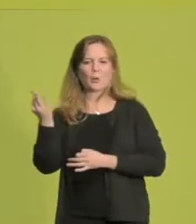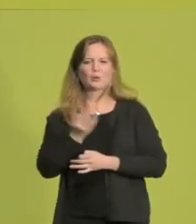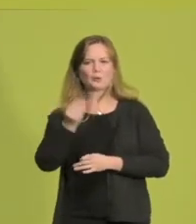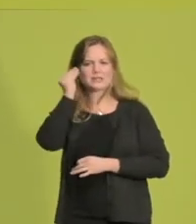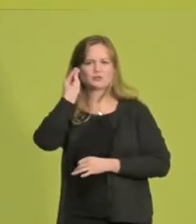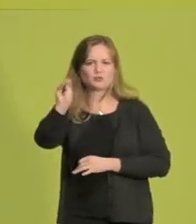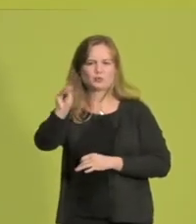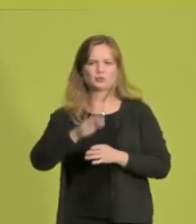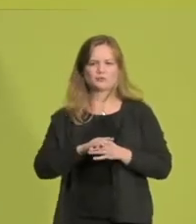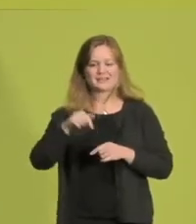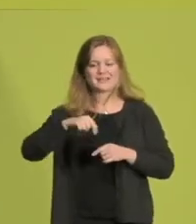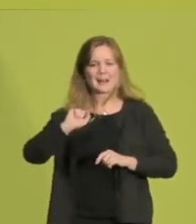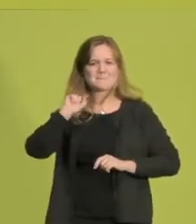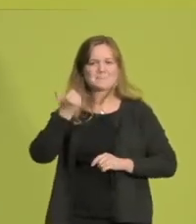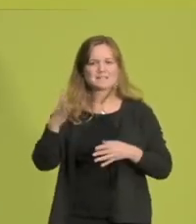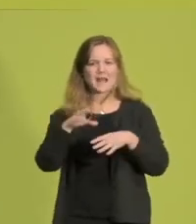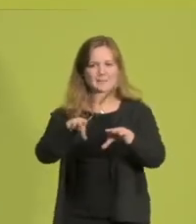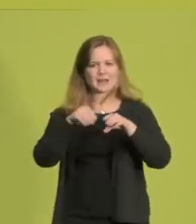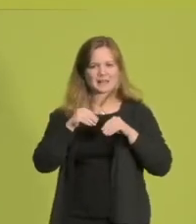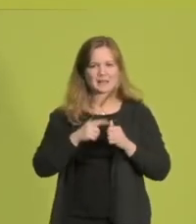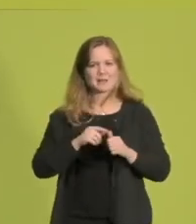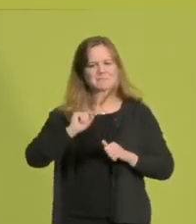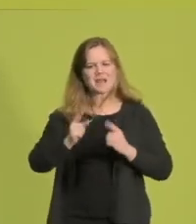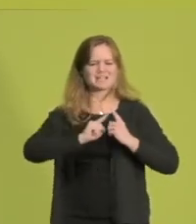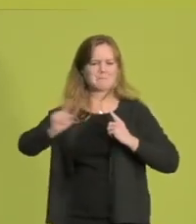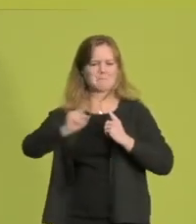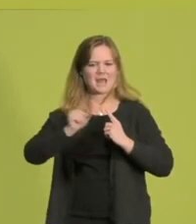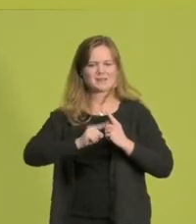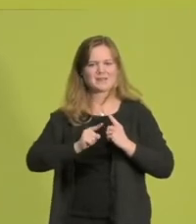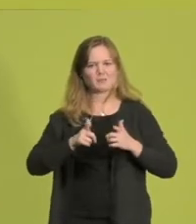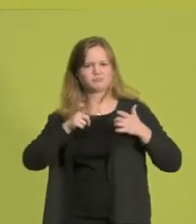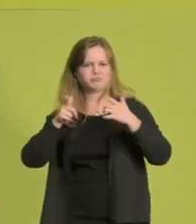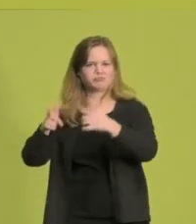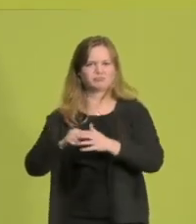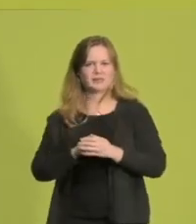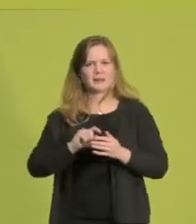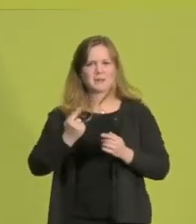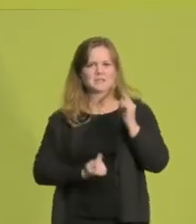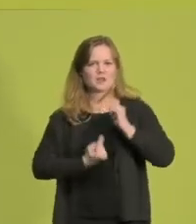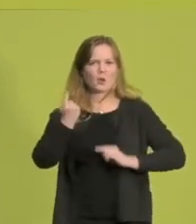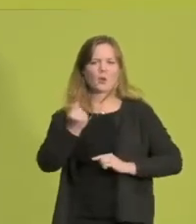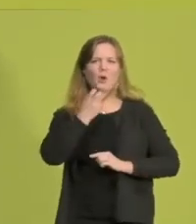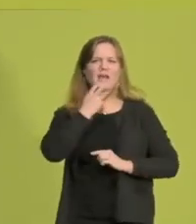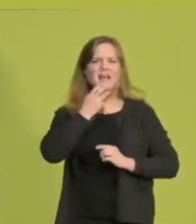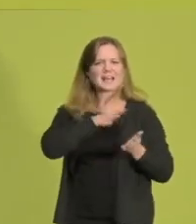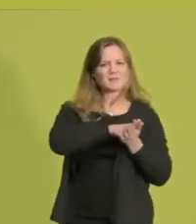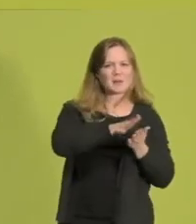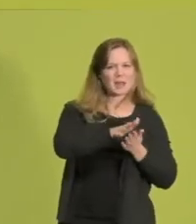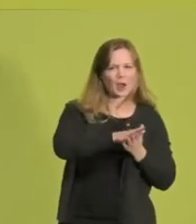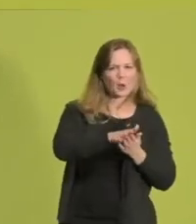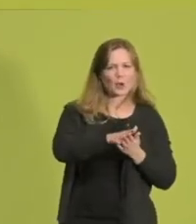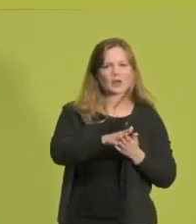das Land mit den meisten Arbeitnehmerinnen, mit den meisten Pendlerinnen und Pendlern, mit dem höchsten Energieverbrauch auf der einen